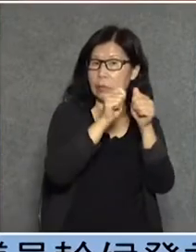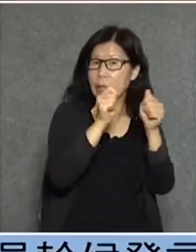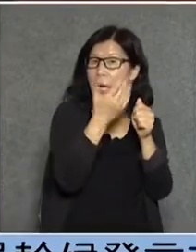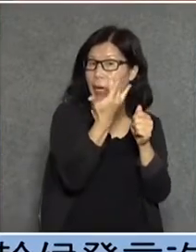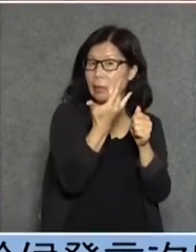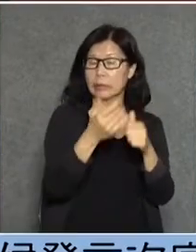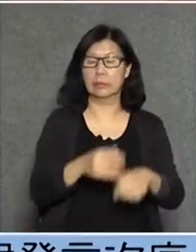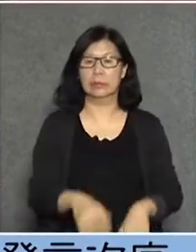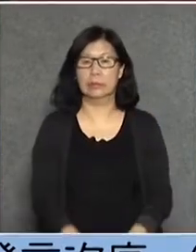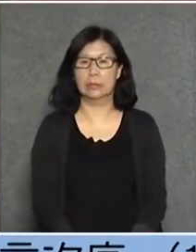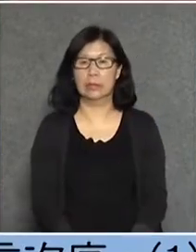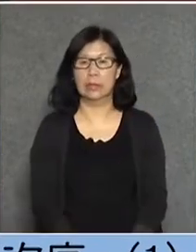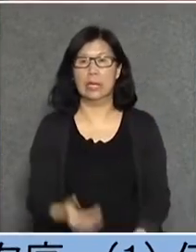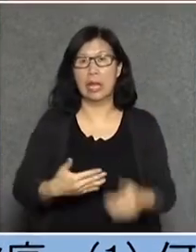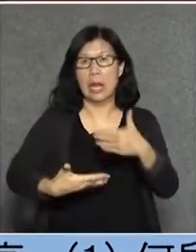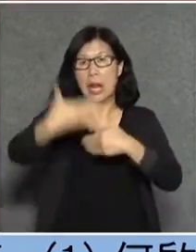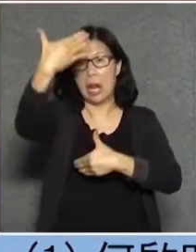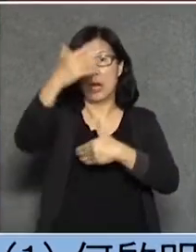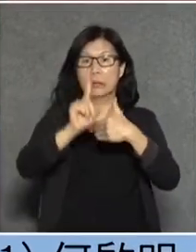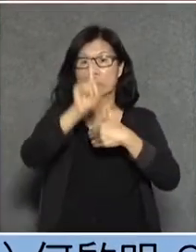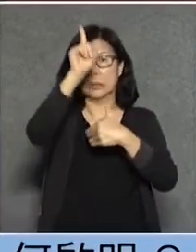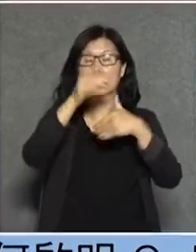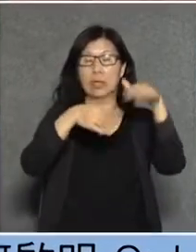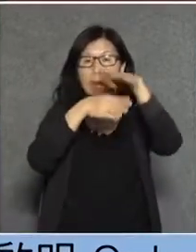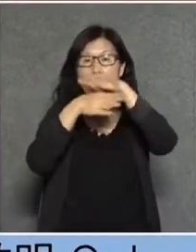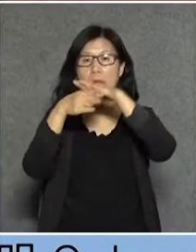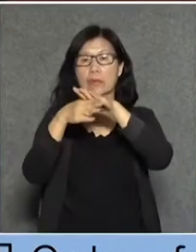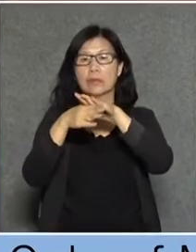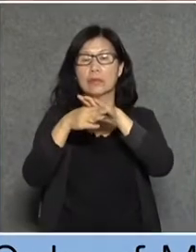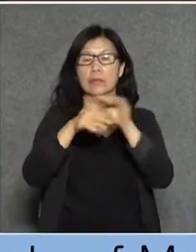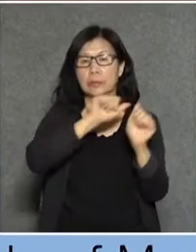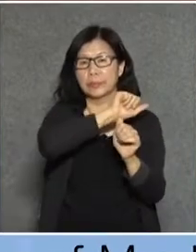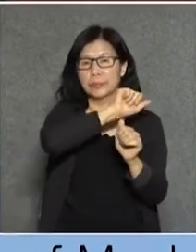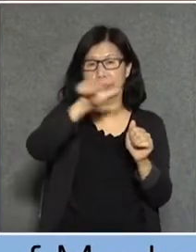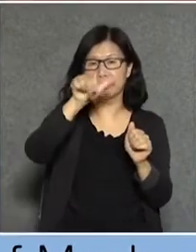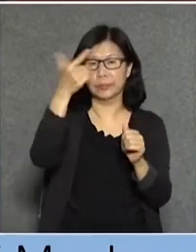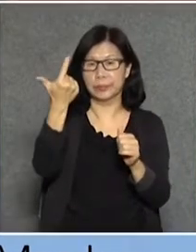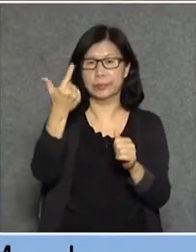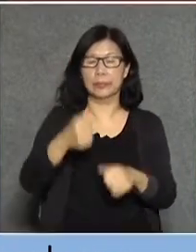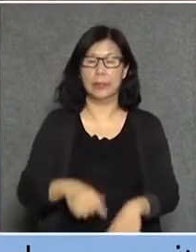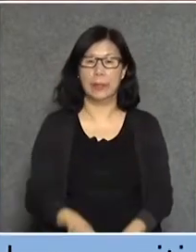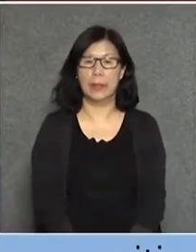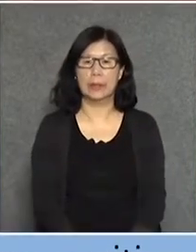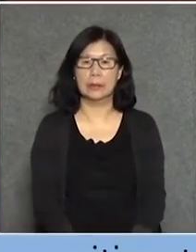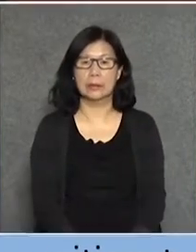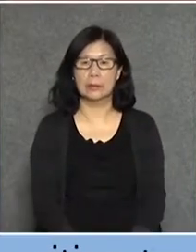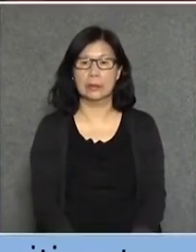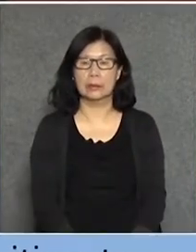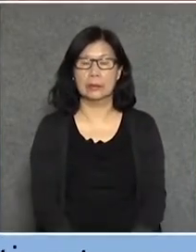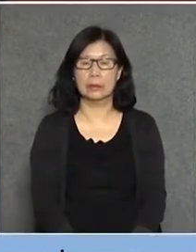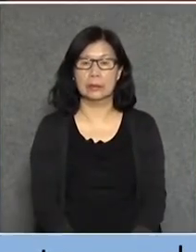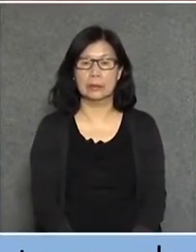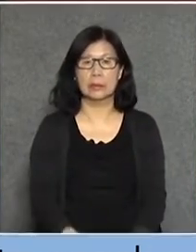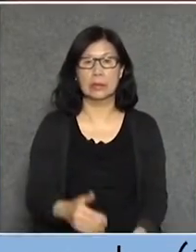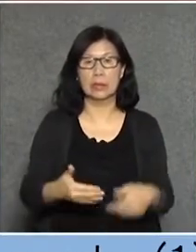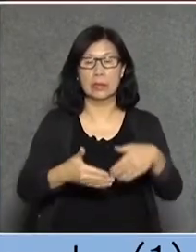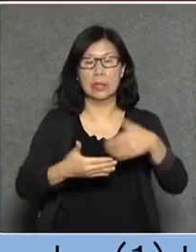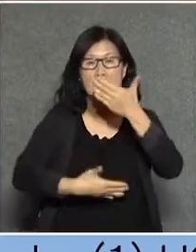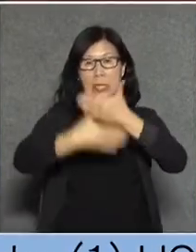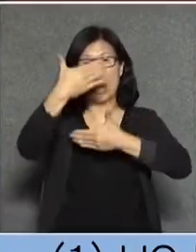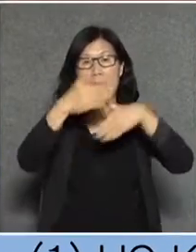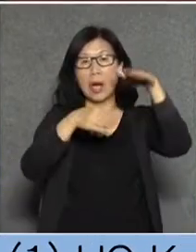永遠都是為了下面的人做事那上面的人就流行